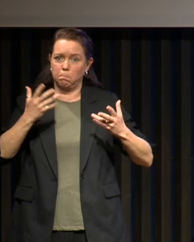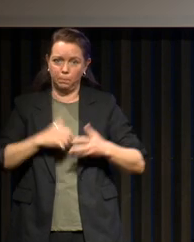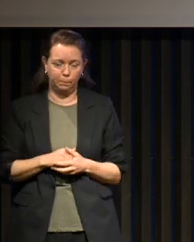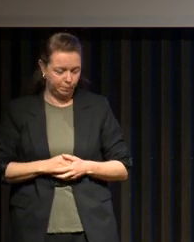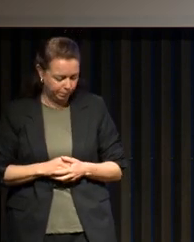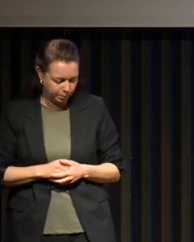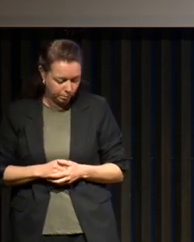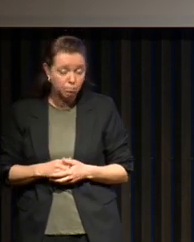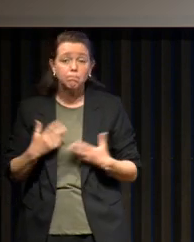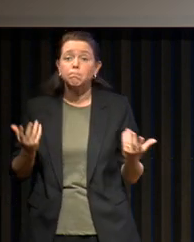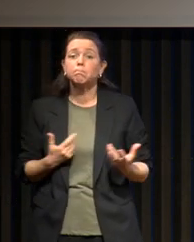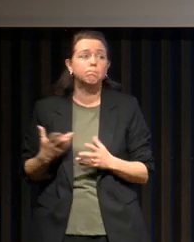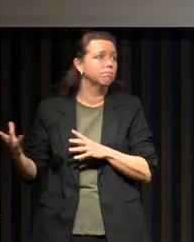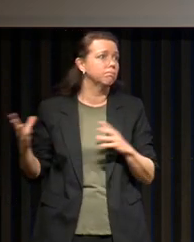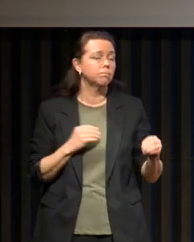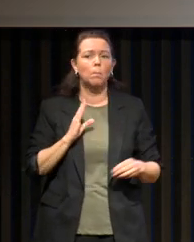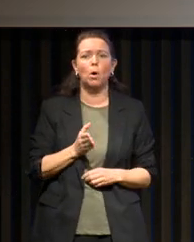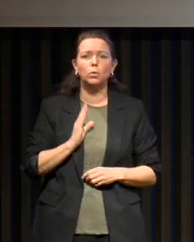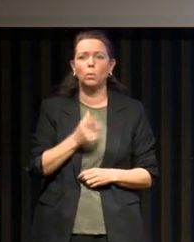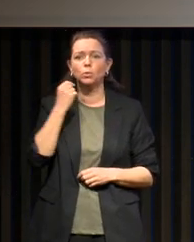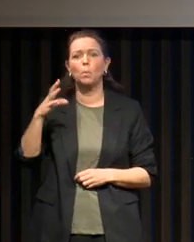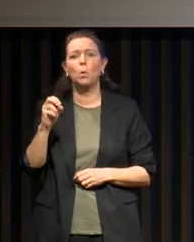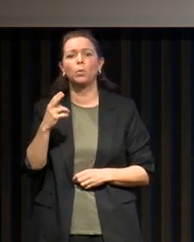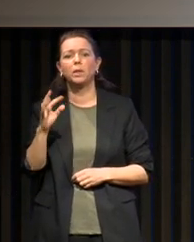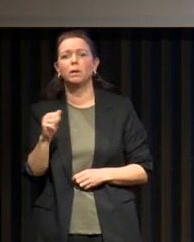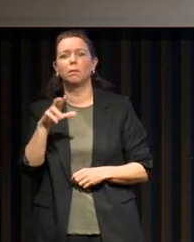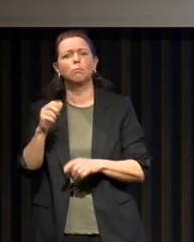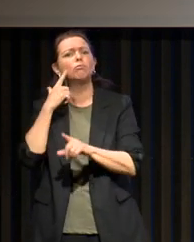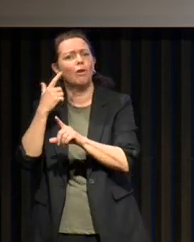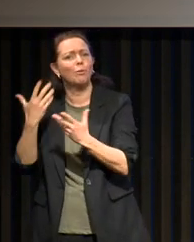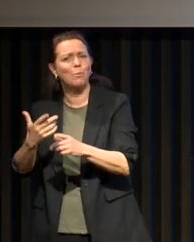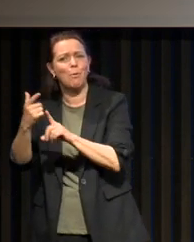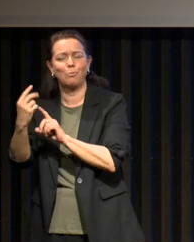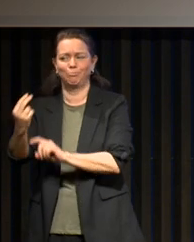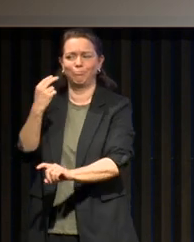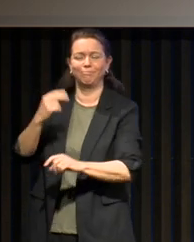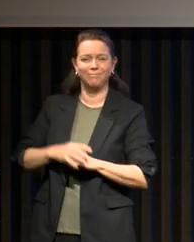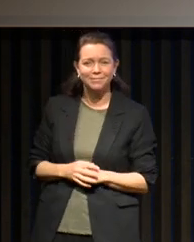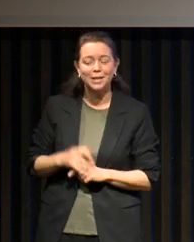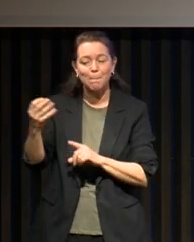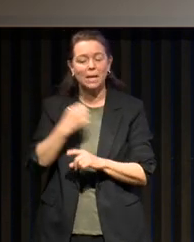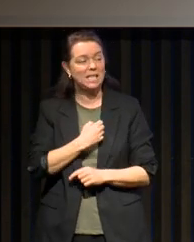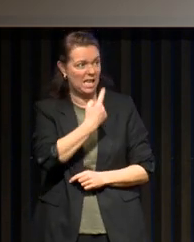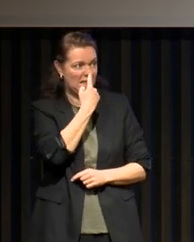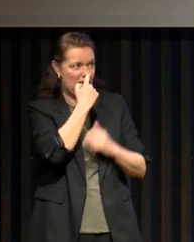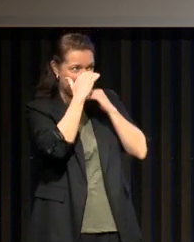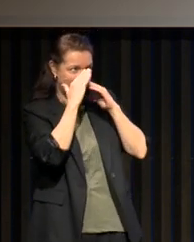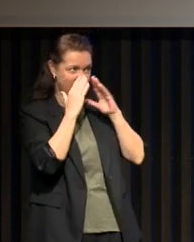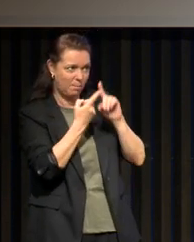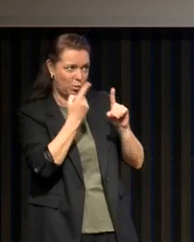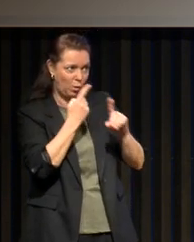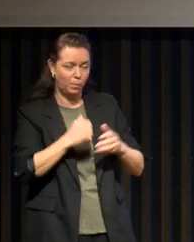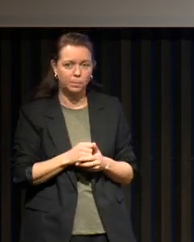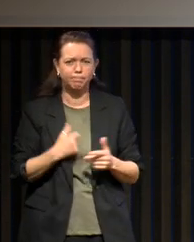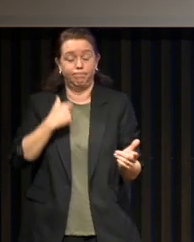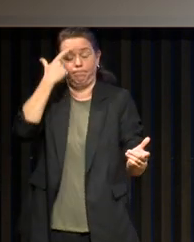arrivé à Bordeaux, il y a Pierre-Jean Monterolle, je sais qu'il nous écoute en ce moment, qui m'a dit, le nez, c'est très important, il y a un élément fondamental, et